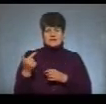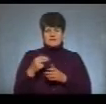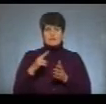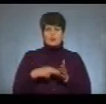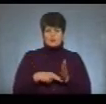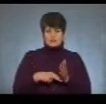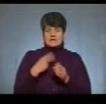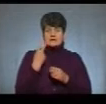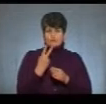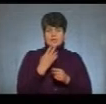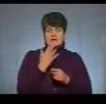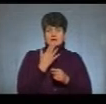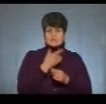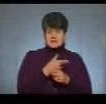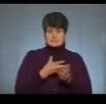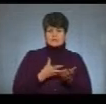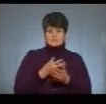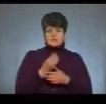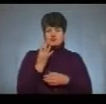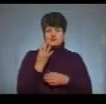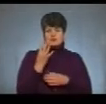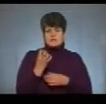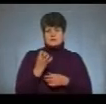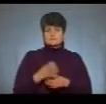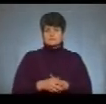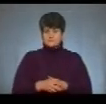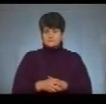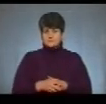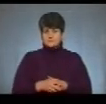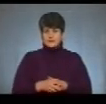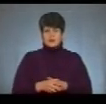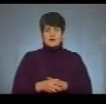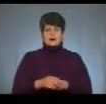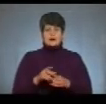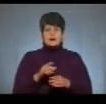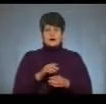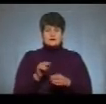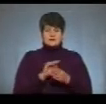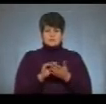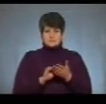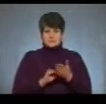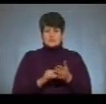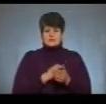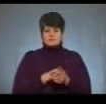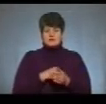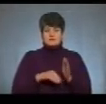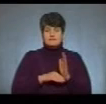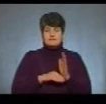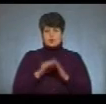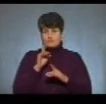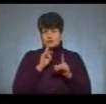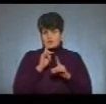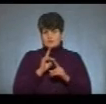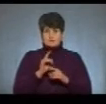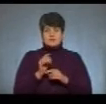податку, а двоє іноземців – понад чотири сотні. Автор поправок до закону про туристичний збір депутат Верховної Ради Антон Яценко, він